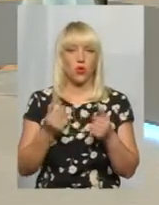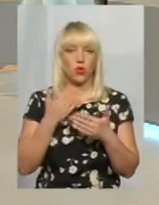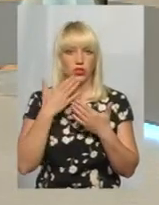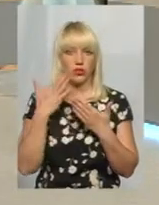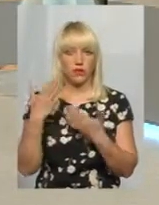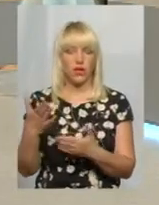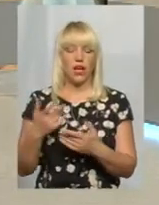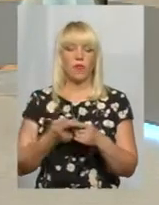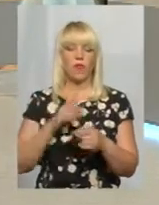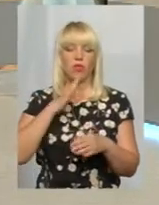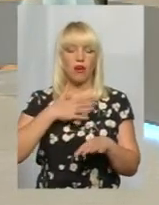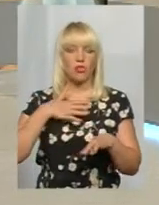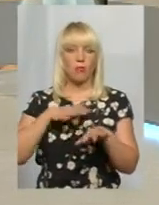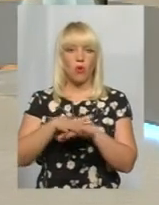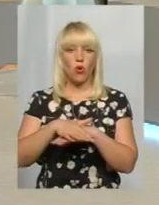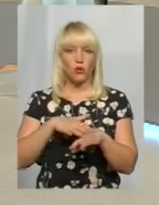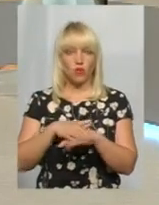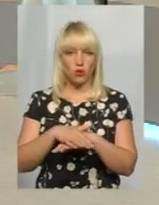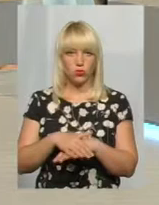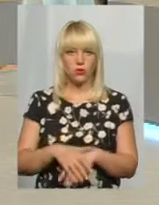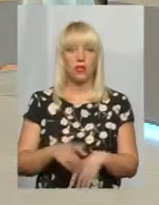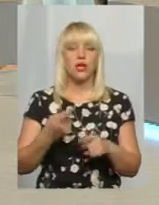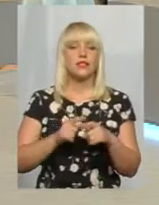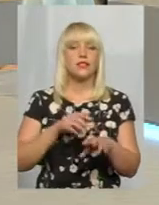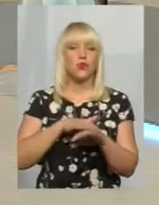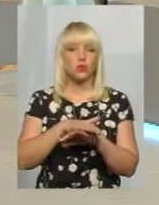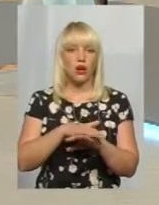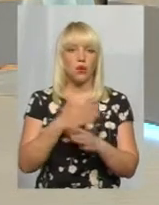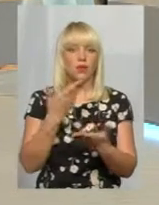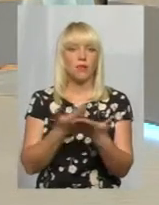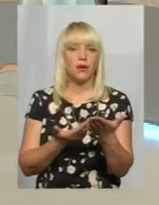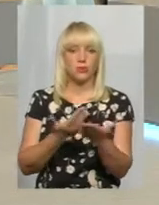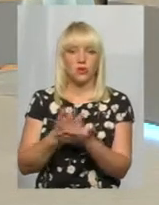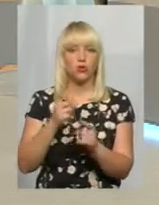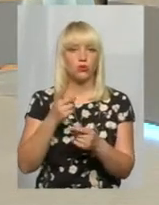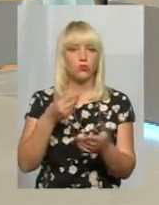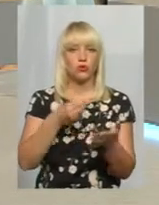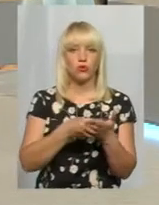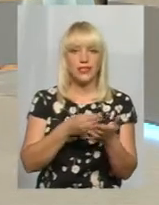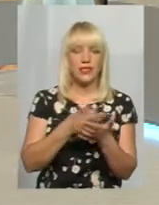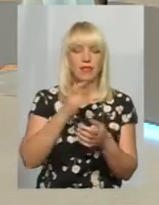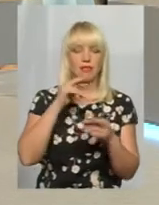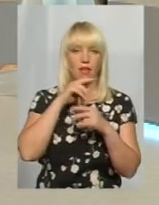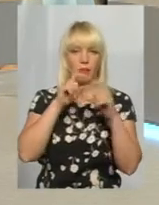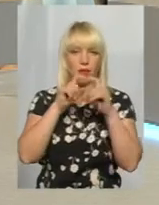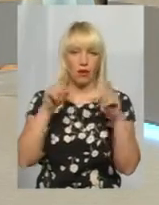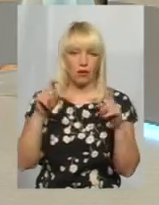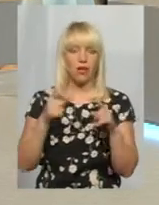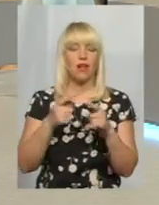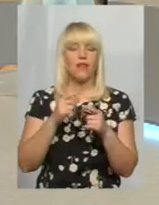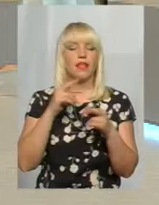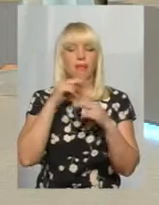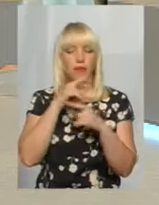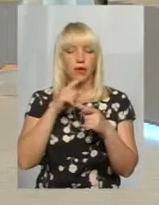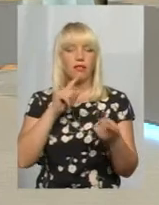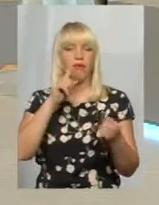розрахунки можуть бути приблизні, тому що і ціни на препарати міняються, і кількість пацієнтів може змінюватися, але по